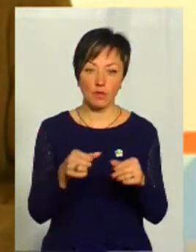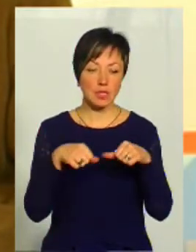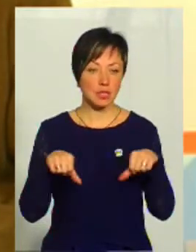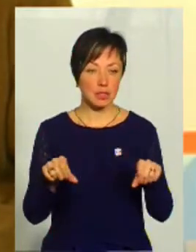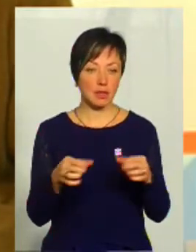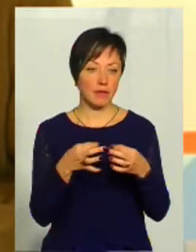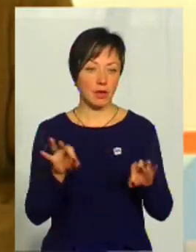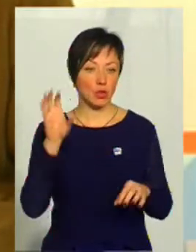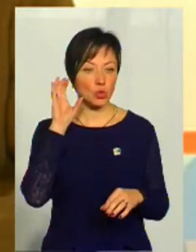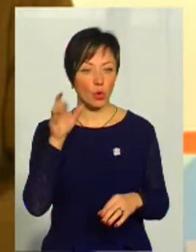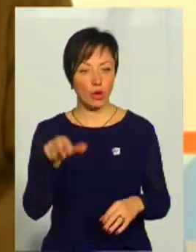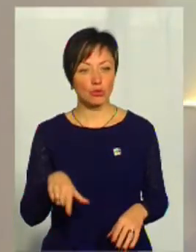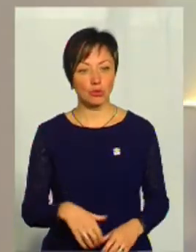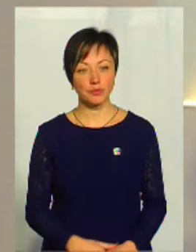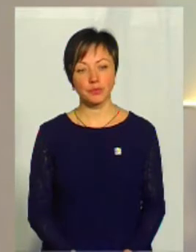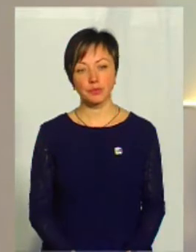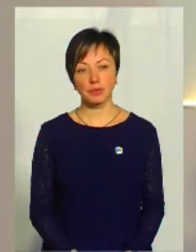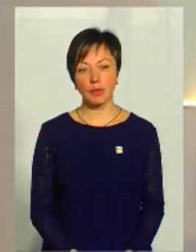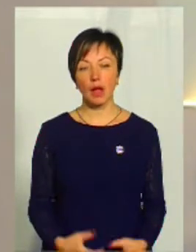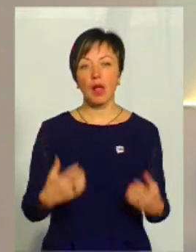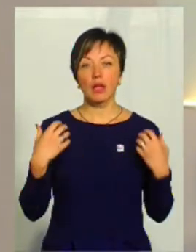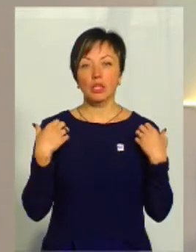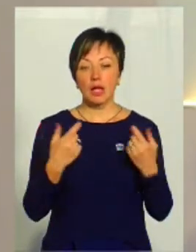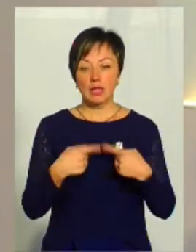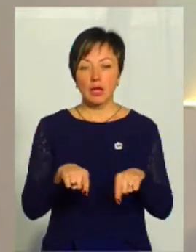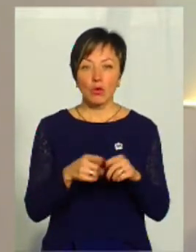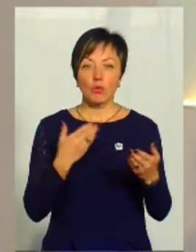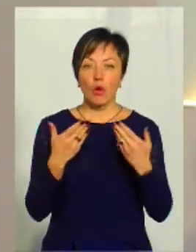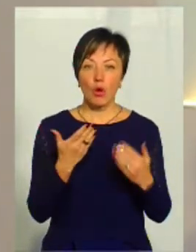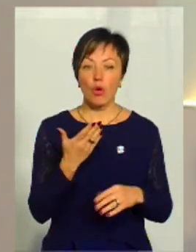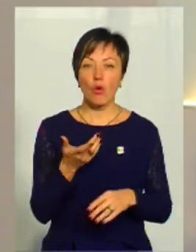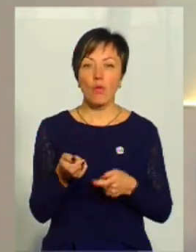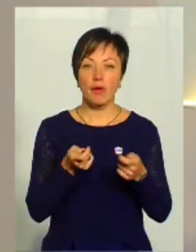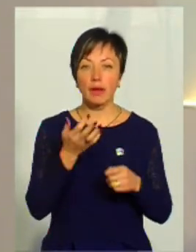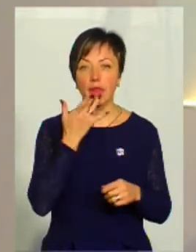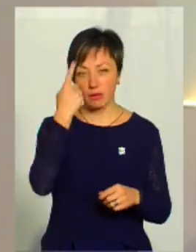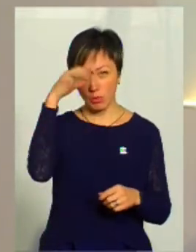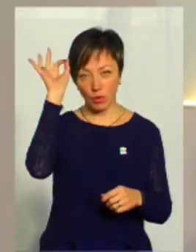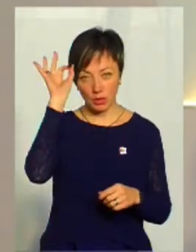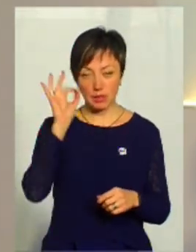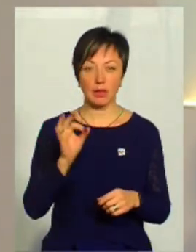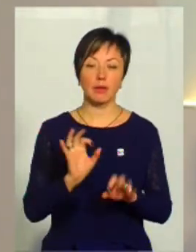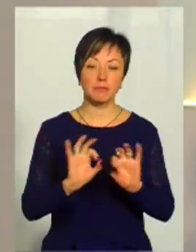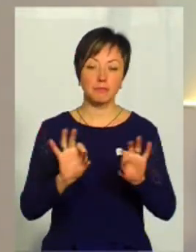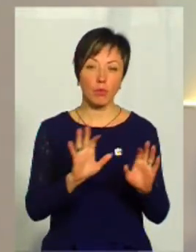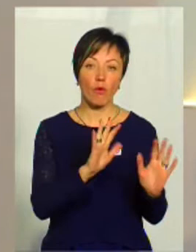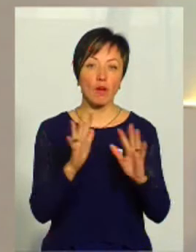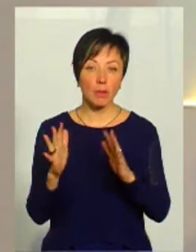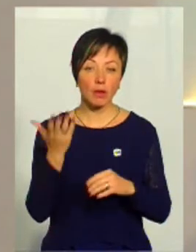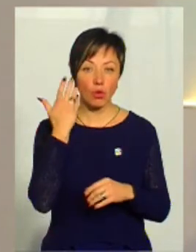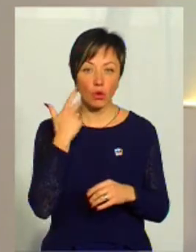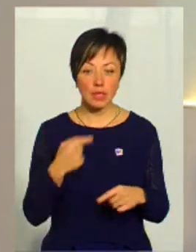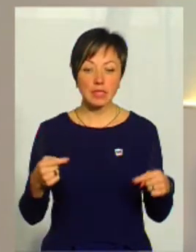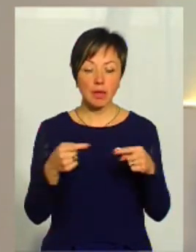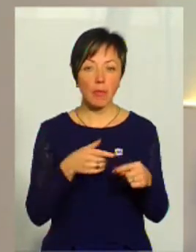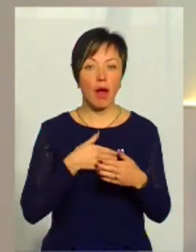засідання, як вільний слухач. От начальниця сектору комунікації управління Нацполіції Інна Глега нагадала про випадки, коли